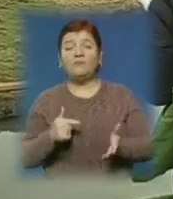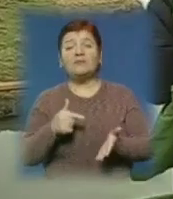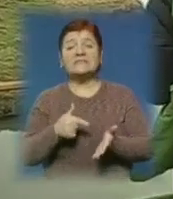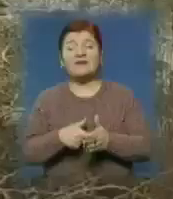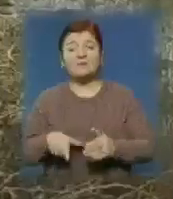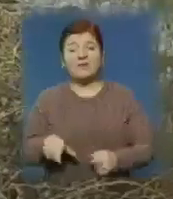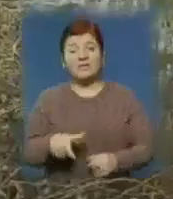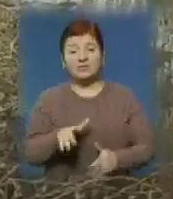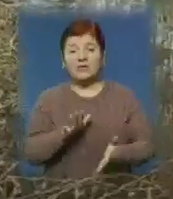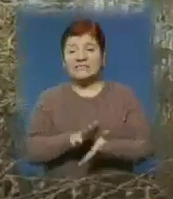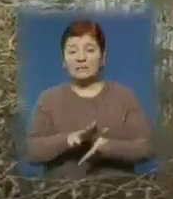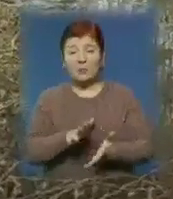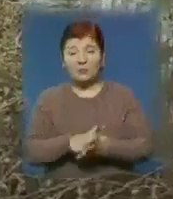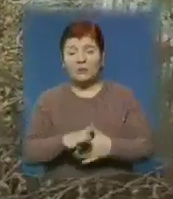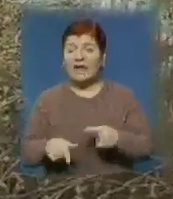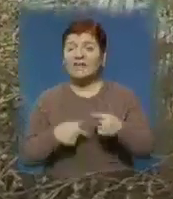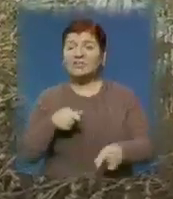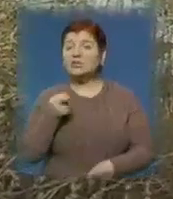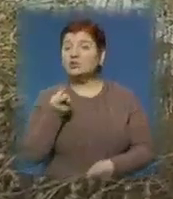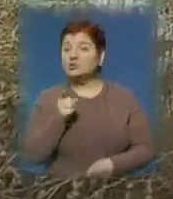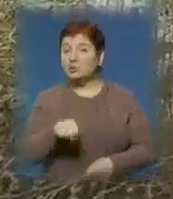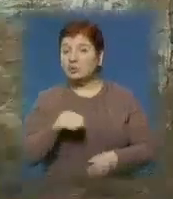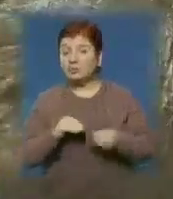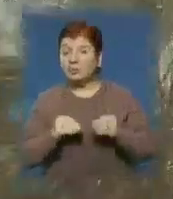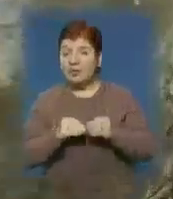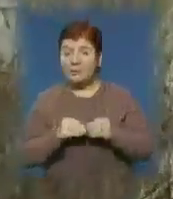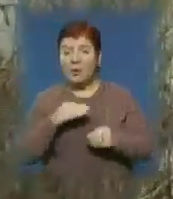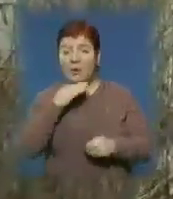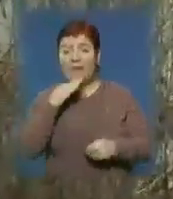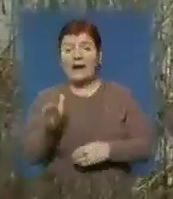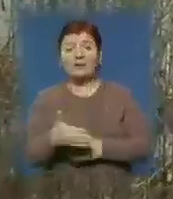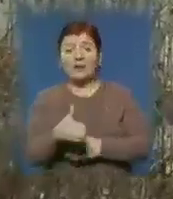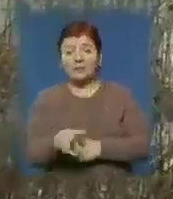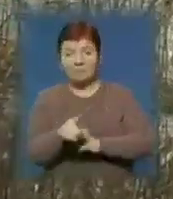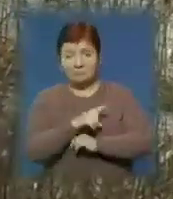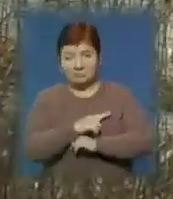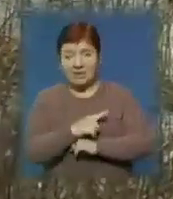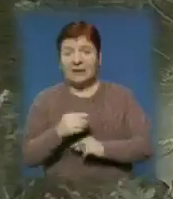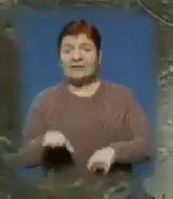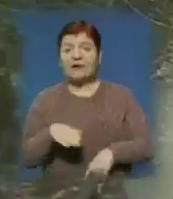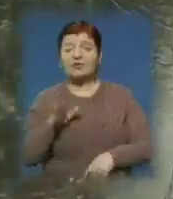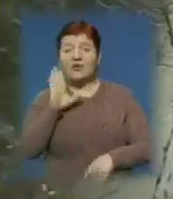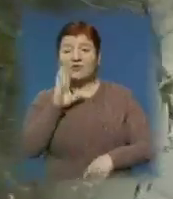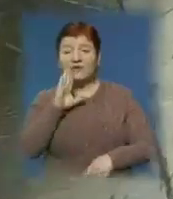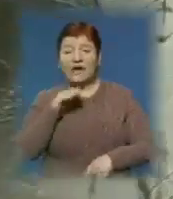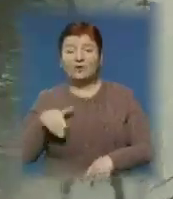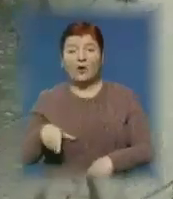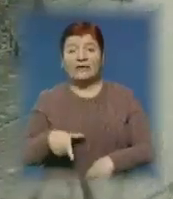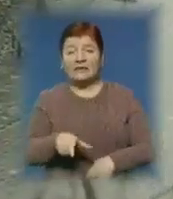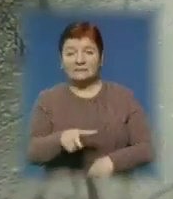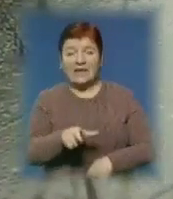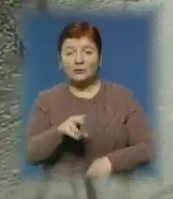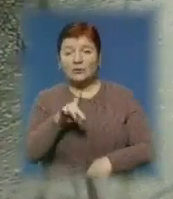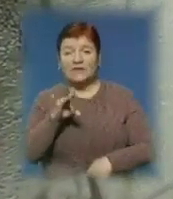річку і забруднюють її. Через цю проблему тут неодноразово гинула риба. Вода також потрапляє до латориці. Відповідно,